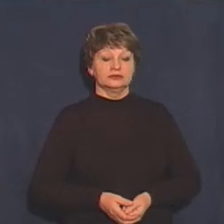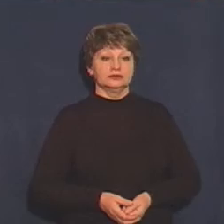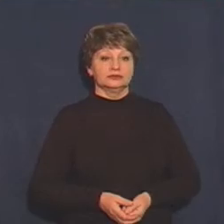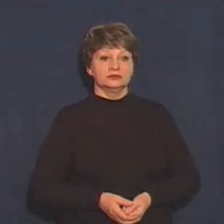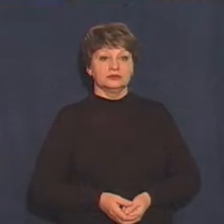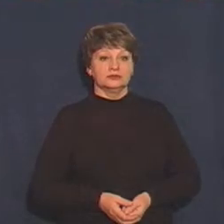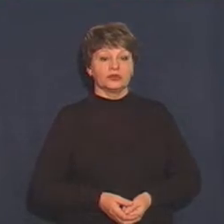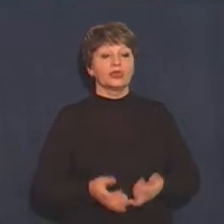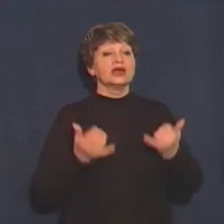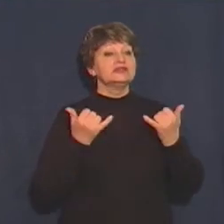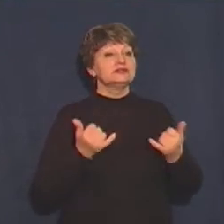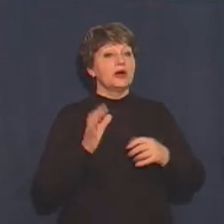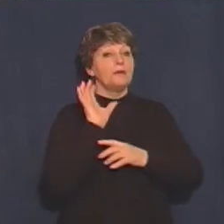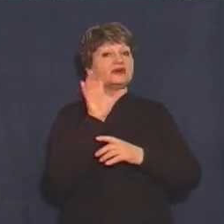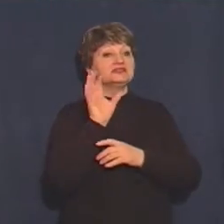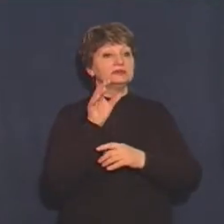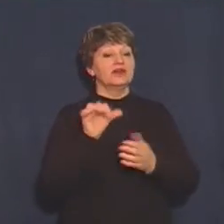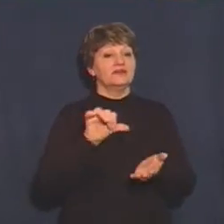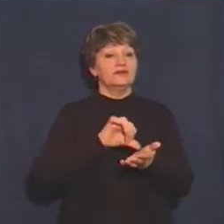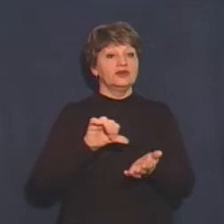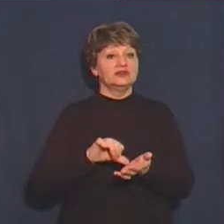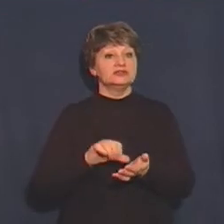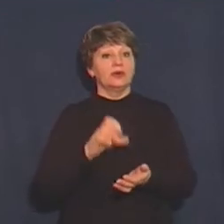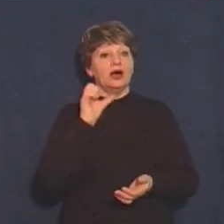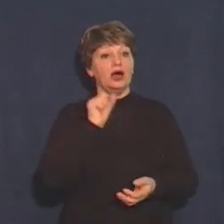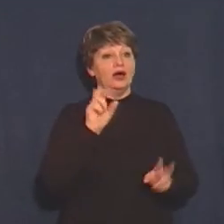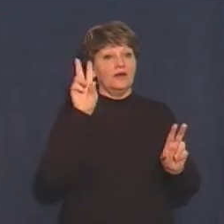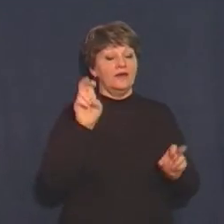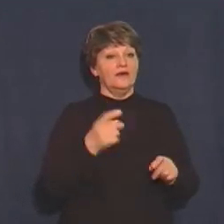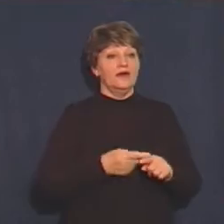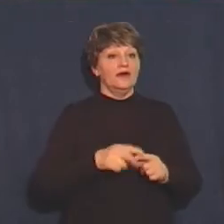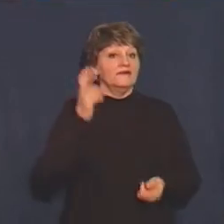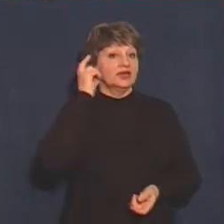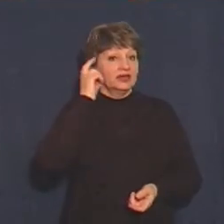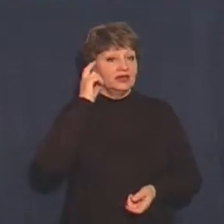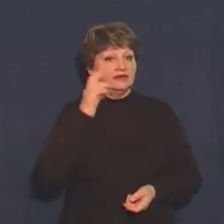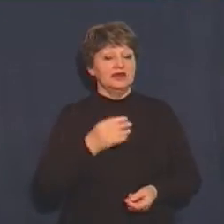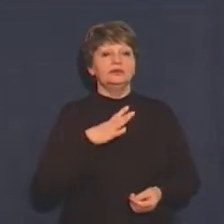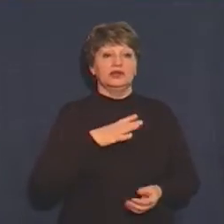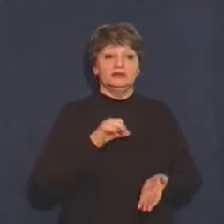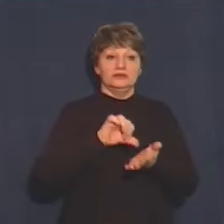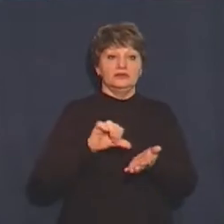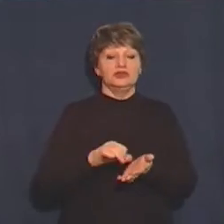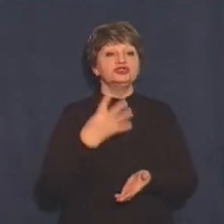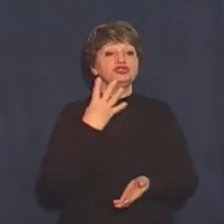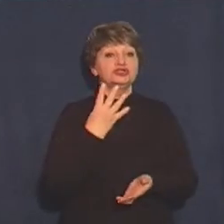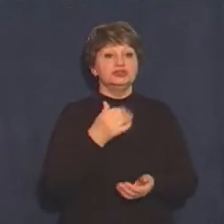Нині баскетболісти виступають у дивізіоні «А» у Києві. Підопічні Аталії Явтушевської зіграли чотири матчі.